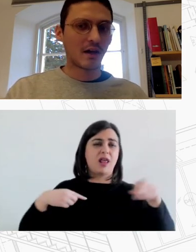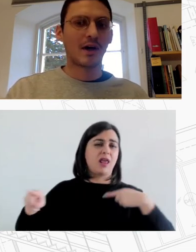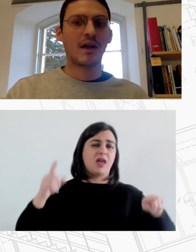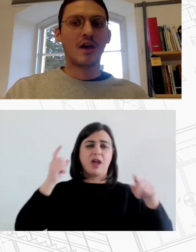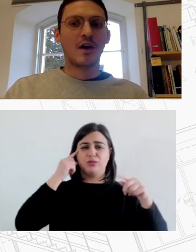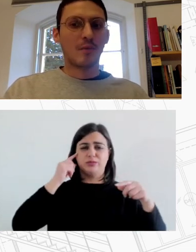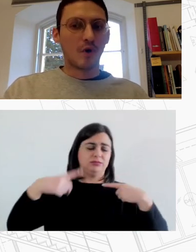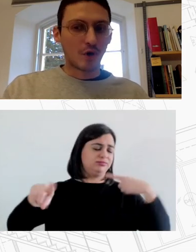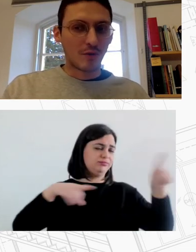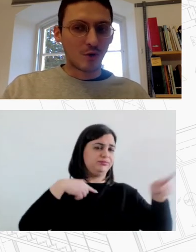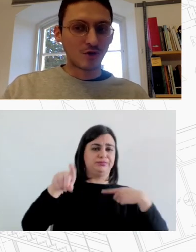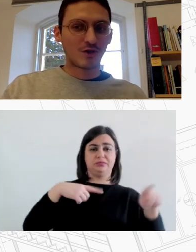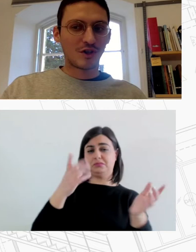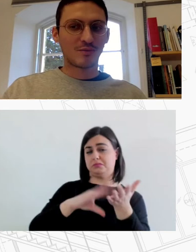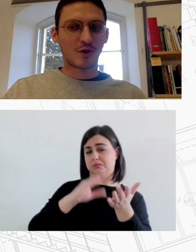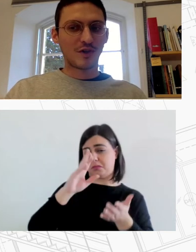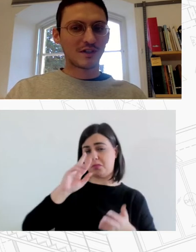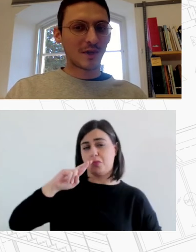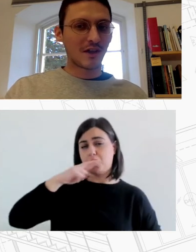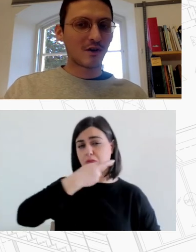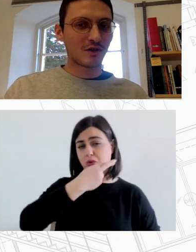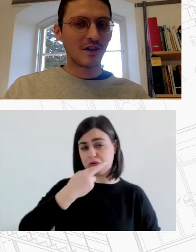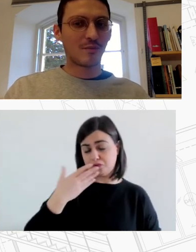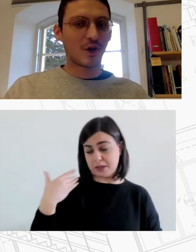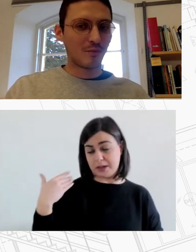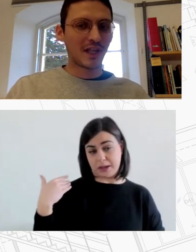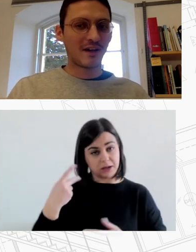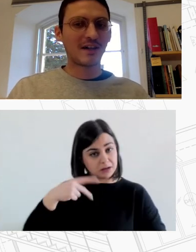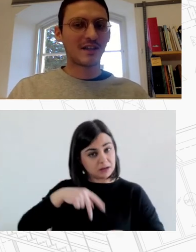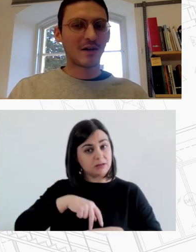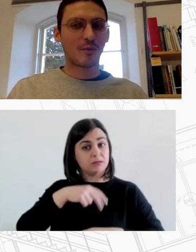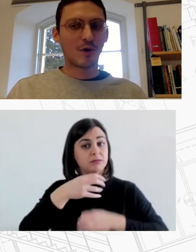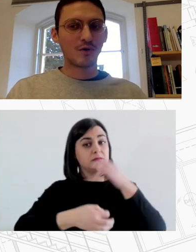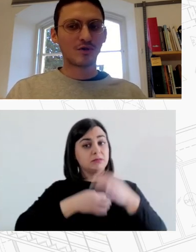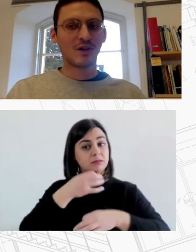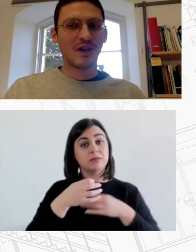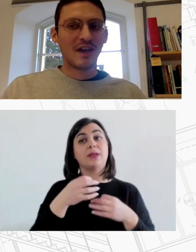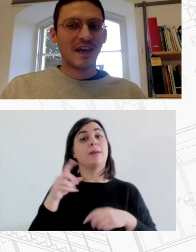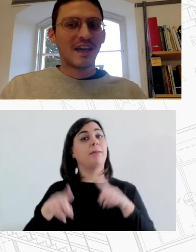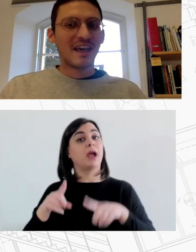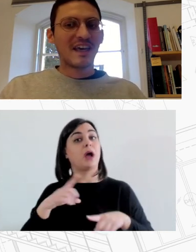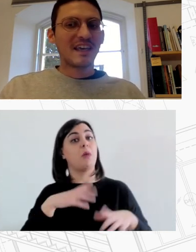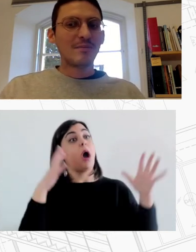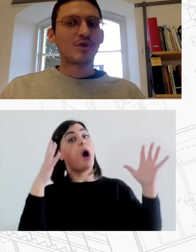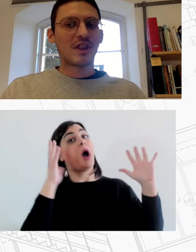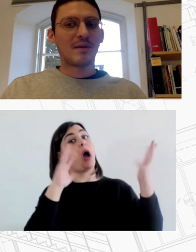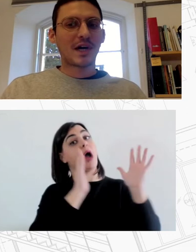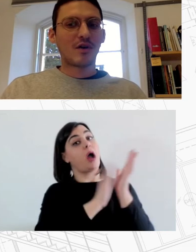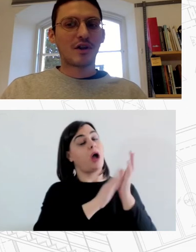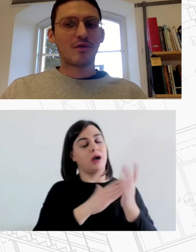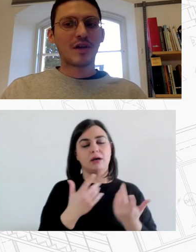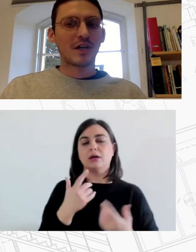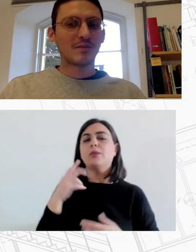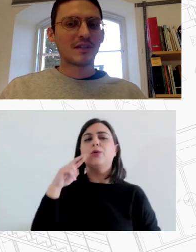παράδειγμα ο Πρωθυπουργός της χώρας πρόσφατα σε μια δήλωση που εγωμιά άστηκε από πολλούς είπε ότι θα